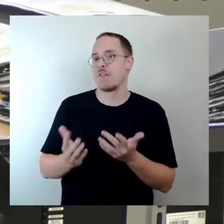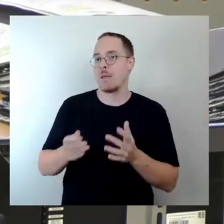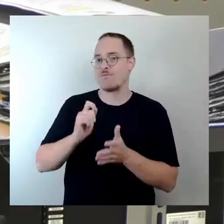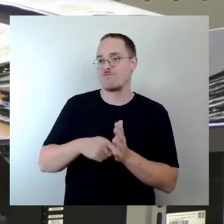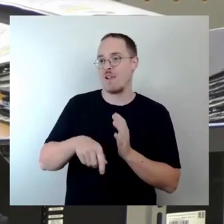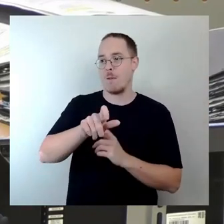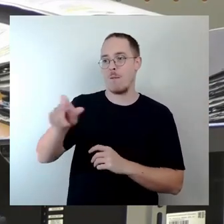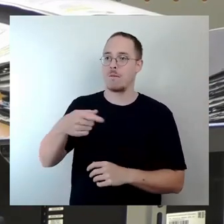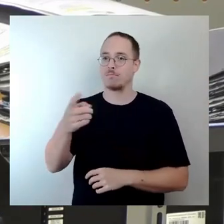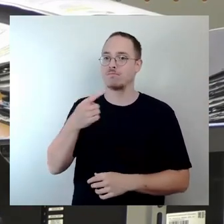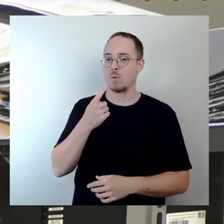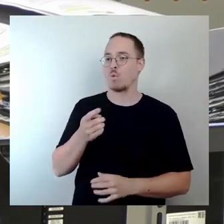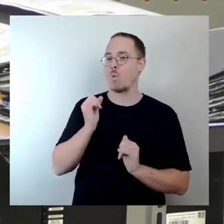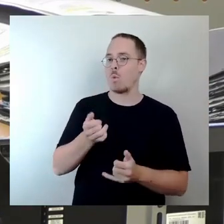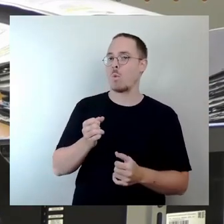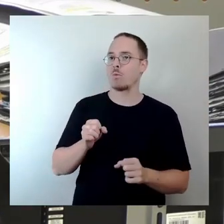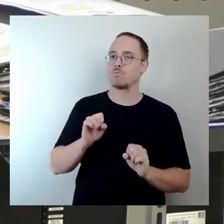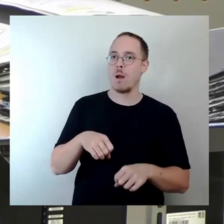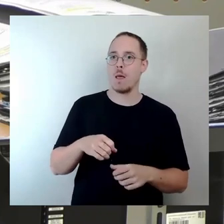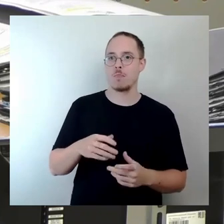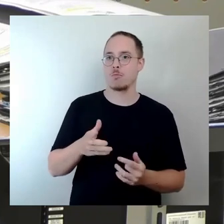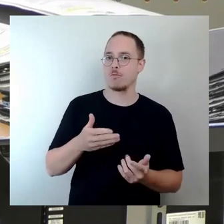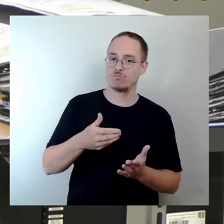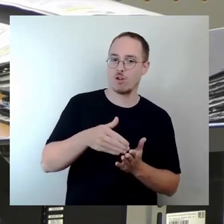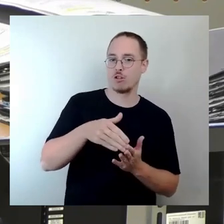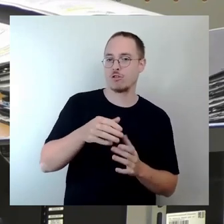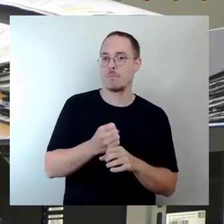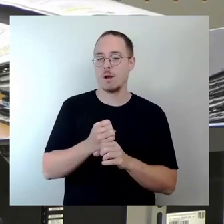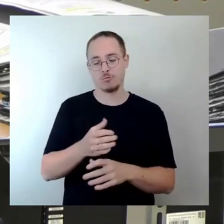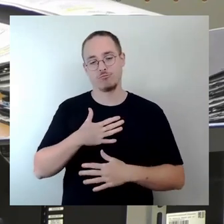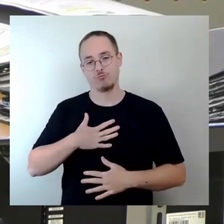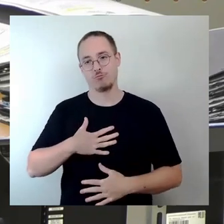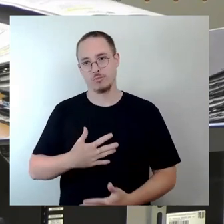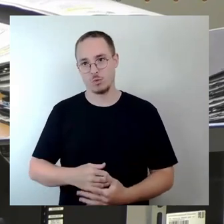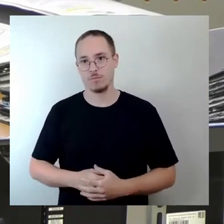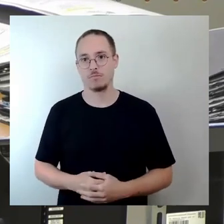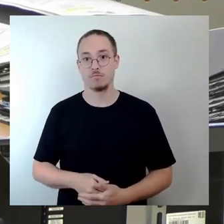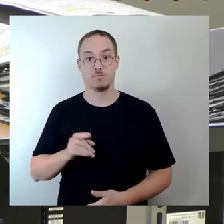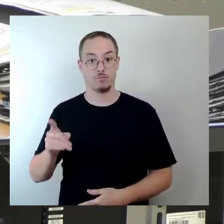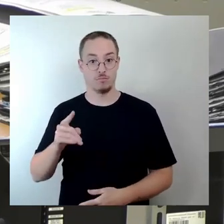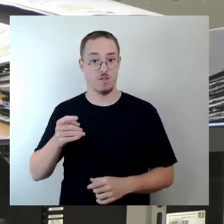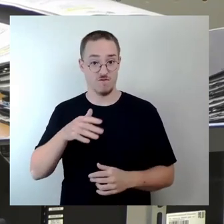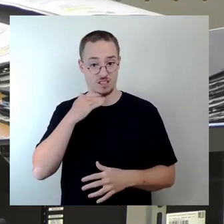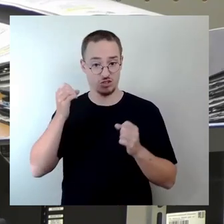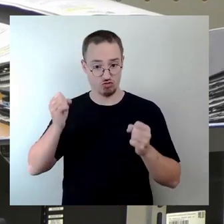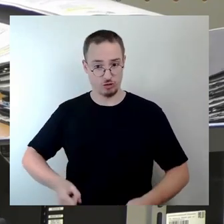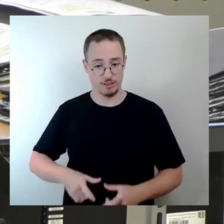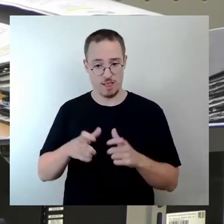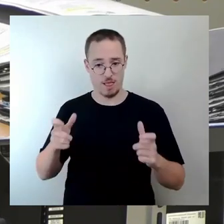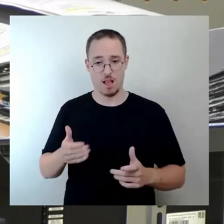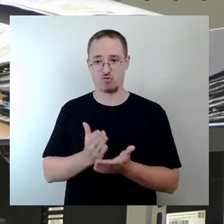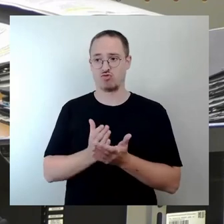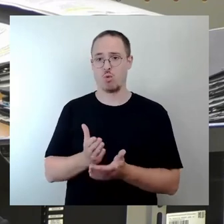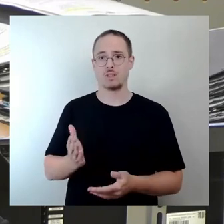Und die Wasserski-Anlage, die beschäftigt mich jetzt schon seit 22 Jahren. Ich war nämlich 2002 in meiner